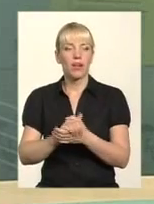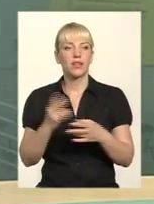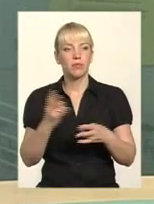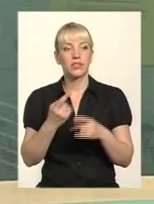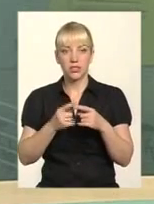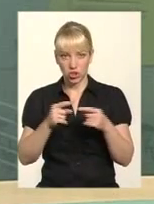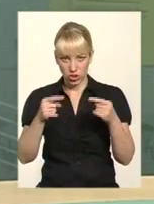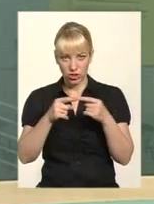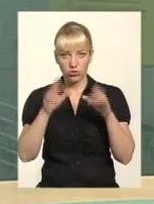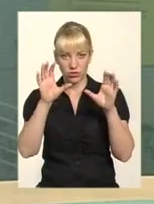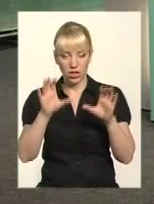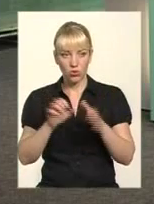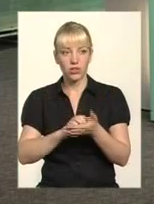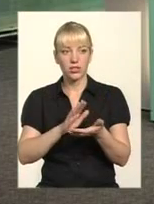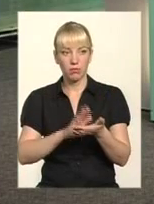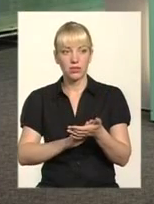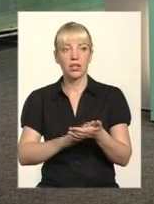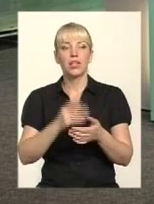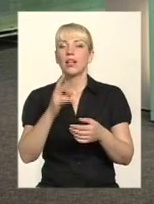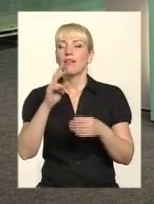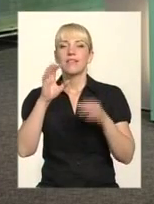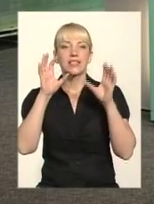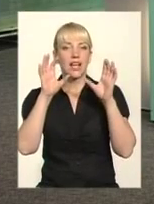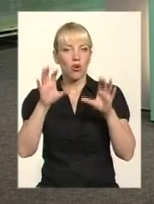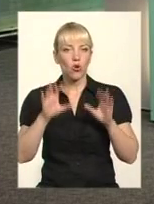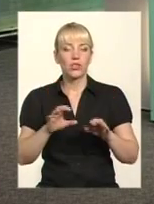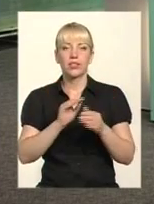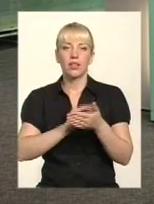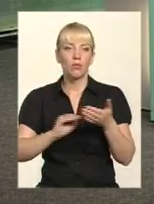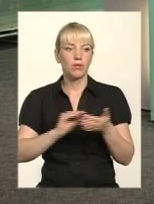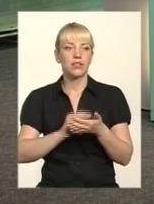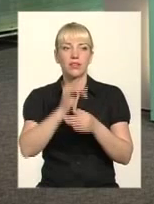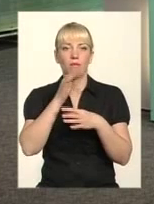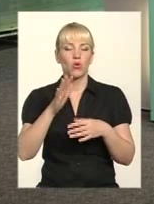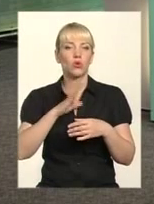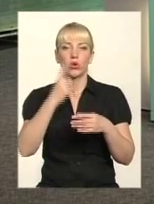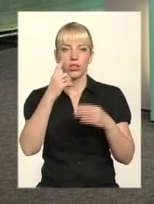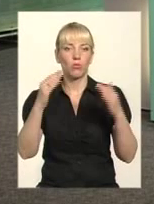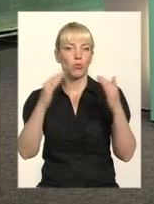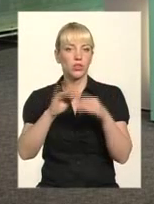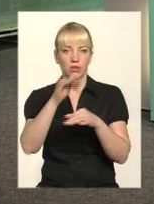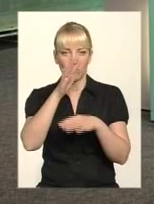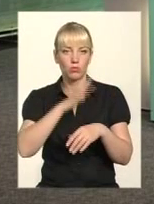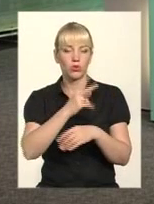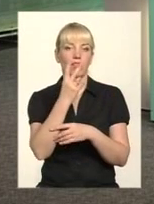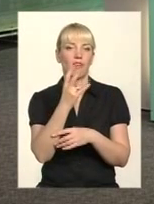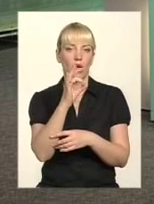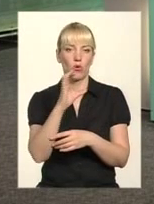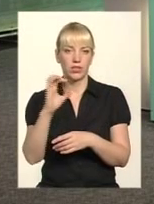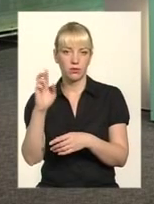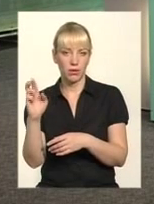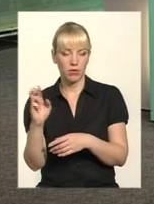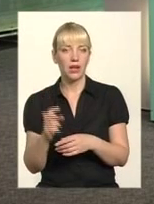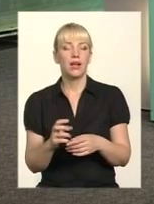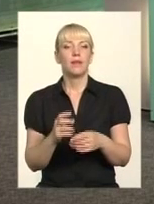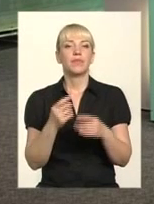прописано в законодавстві. Чітко В одному житловому будинку тільки одне ОСББ. Не може. Як можна поділити всі дах, підвали? В